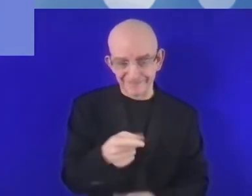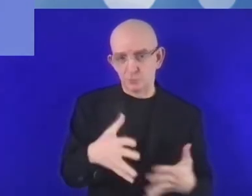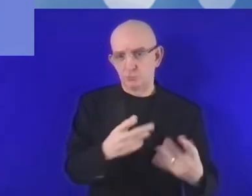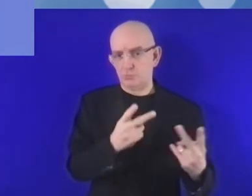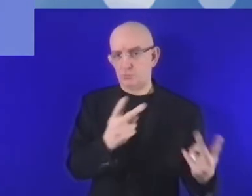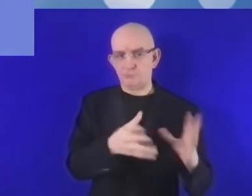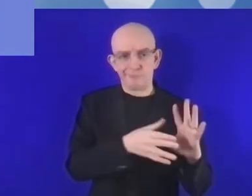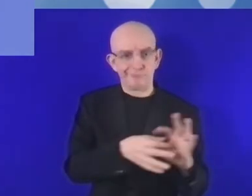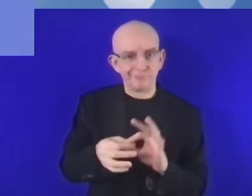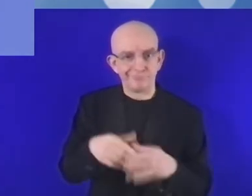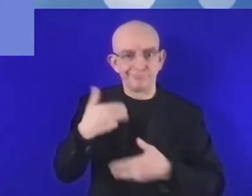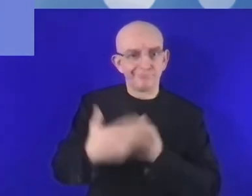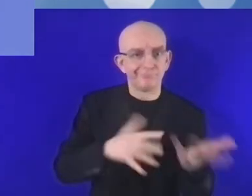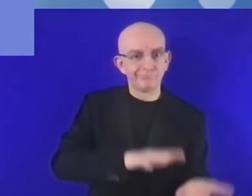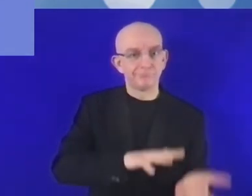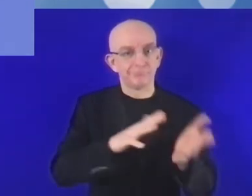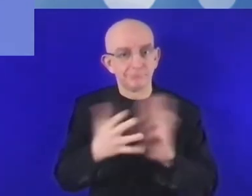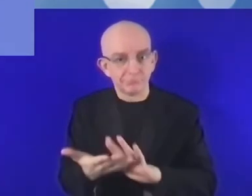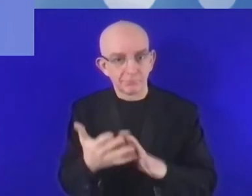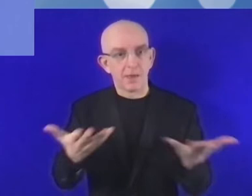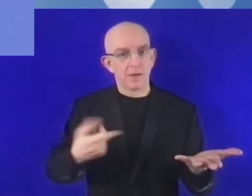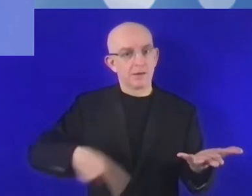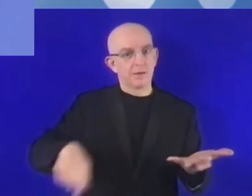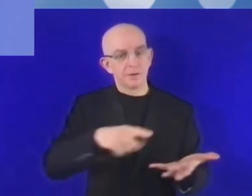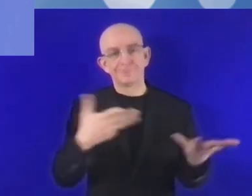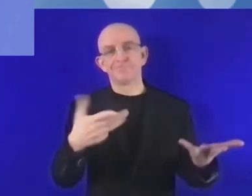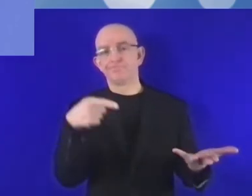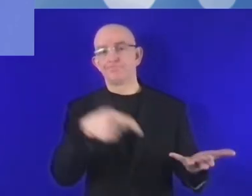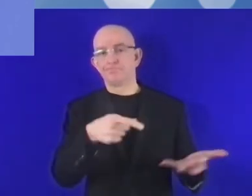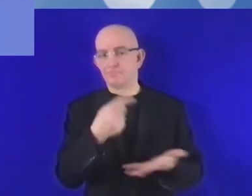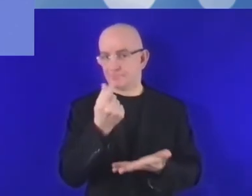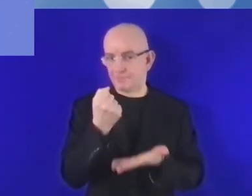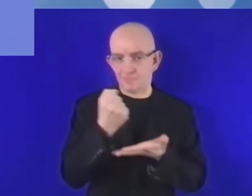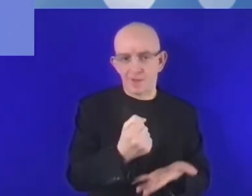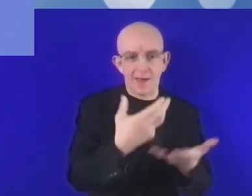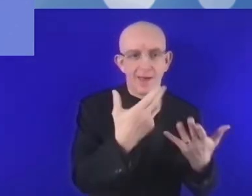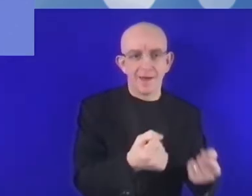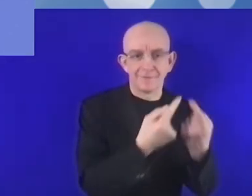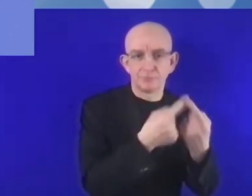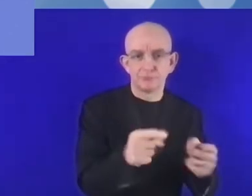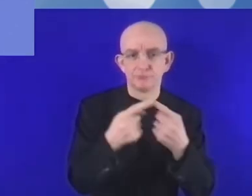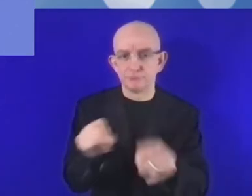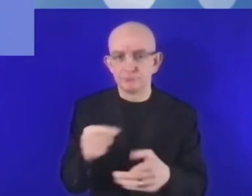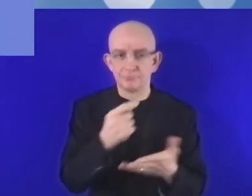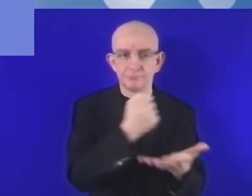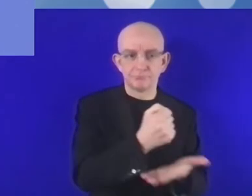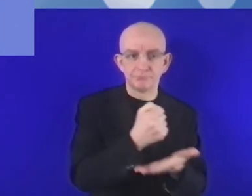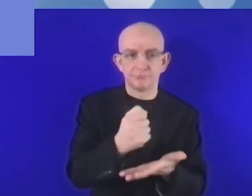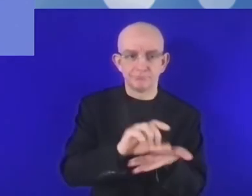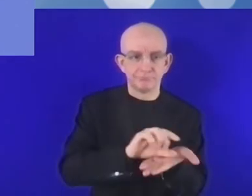elementem dla nich jest finansowanie. tutaj możliwości finansowania są szerokie, ale także